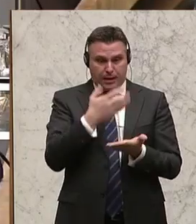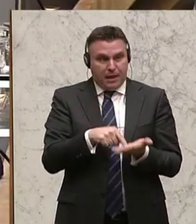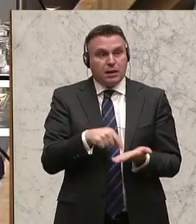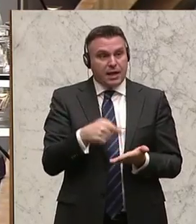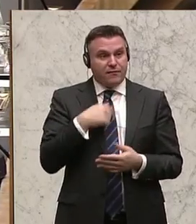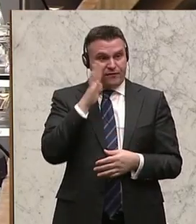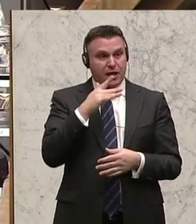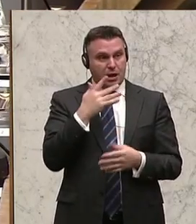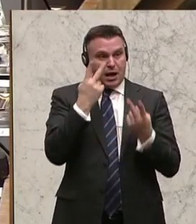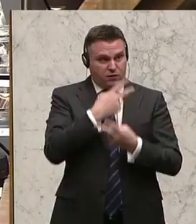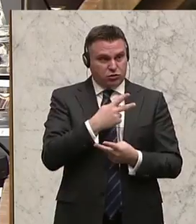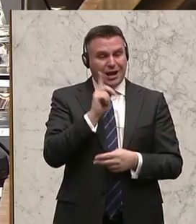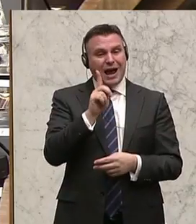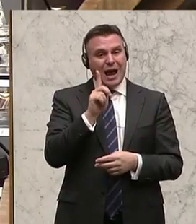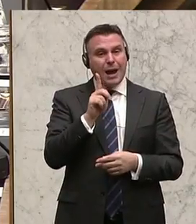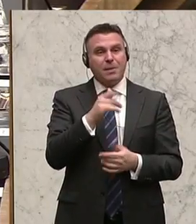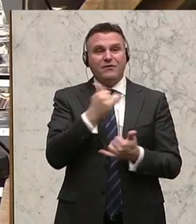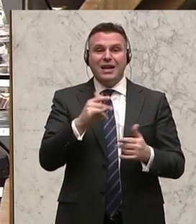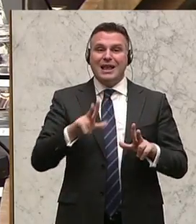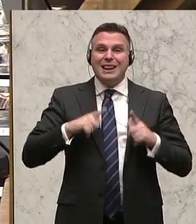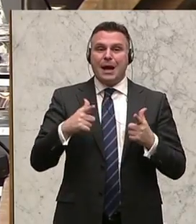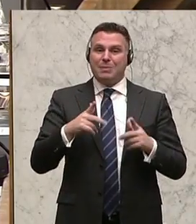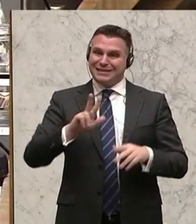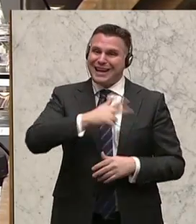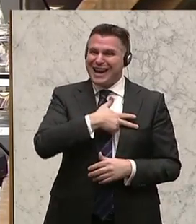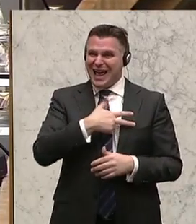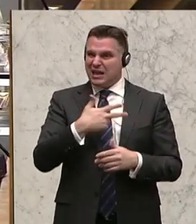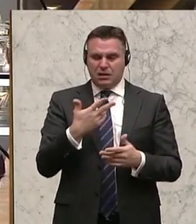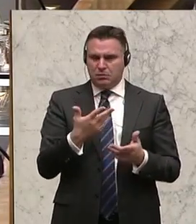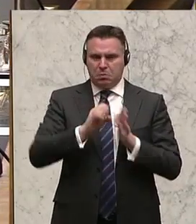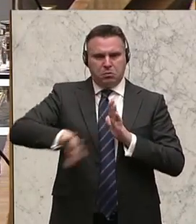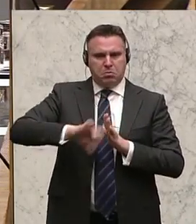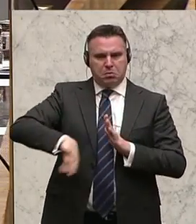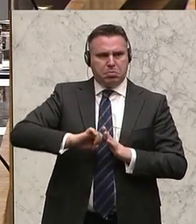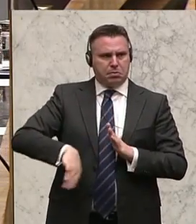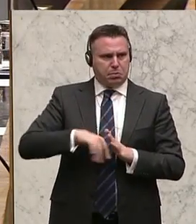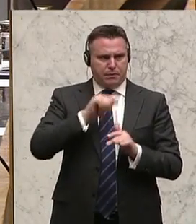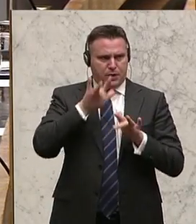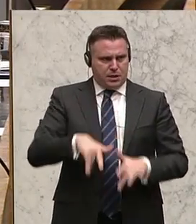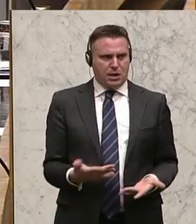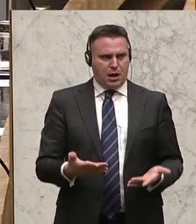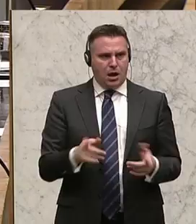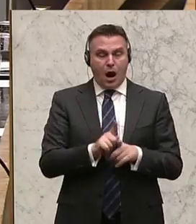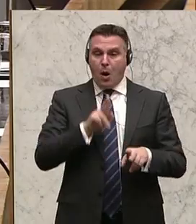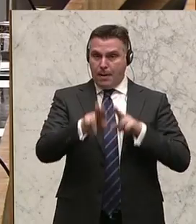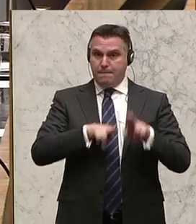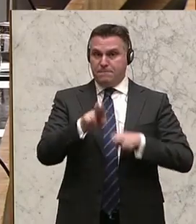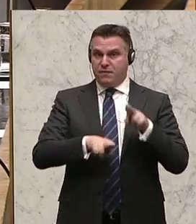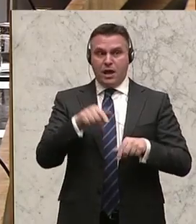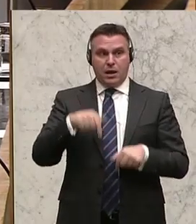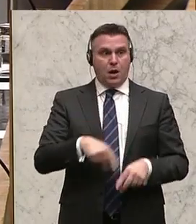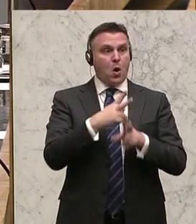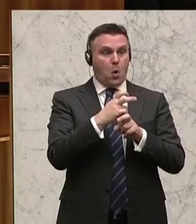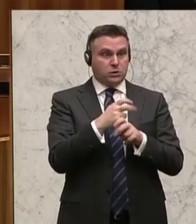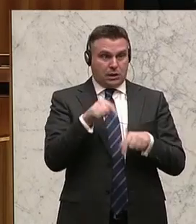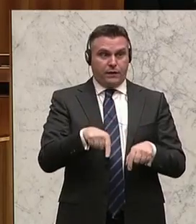wir stimmen Ihnen zu. Aber soziale Lebensrealitäten komplett ausbläten. Und die Frage der Pflege ist in Österreich ein